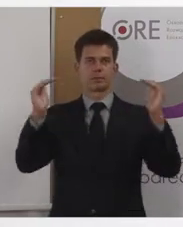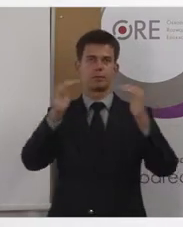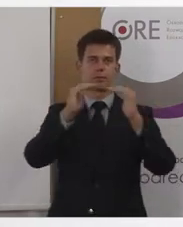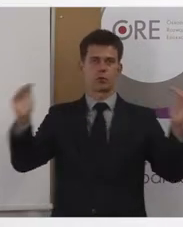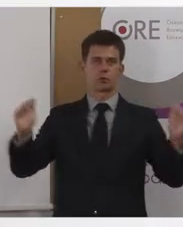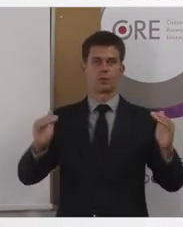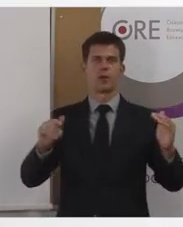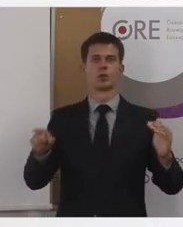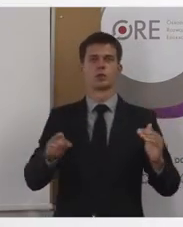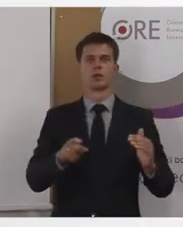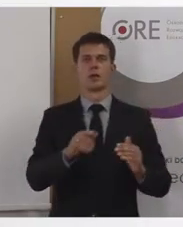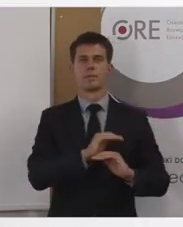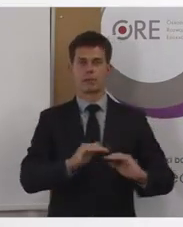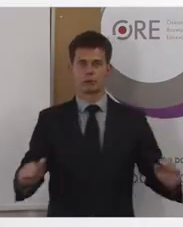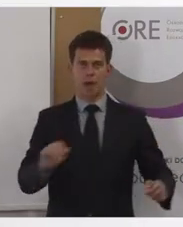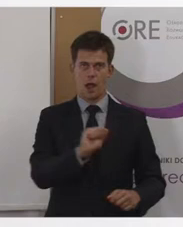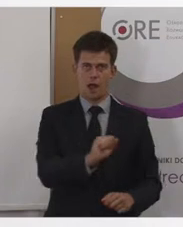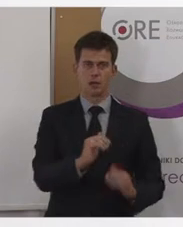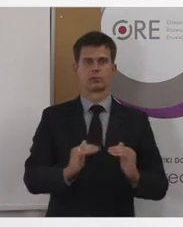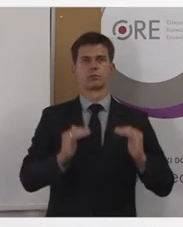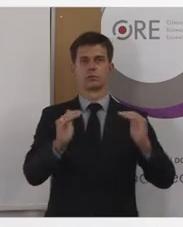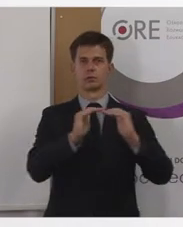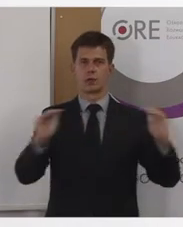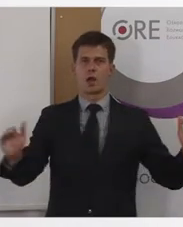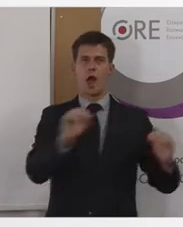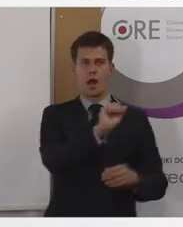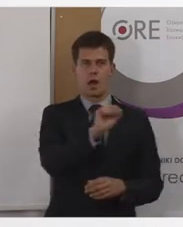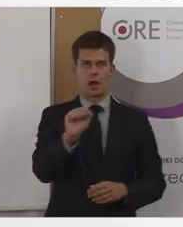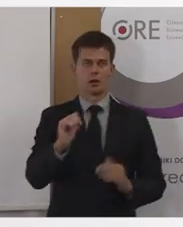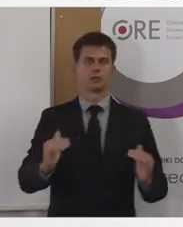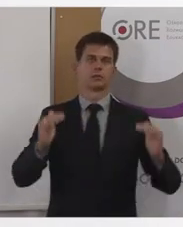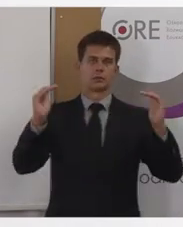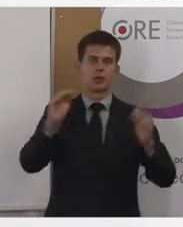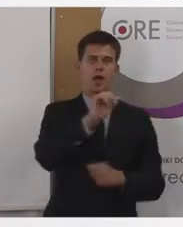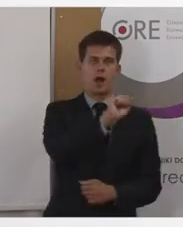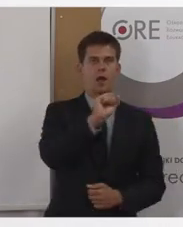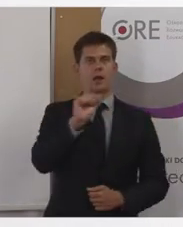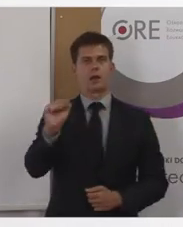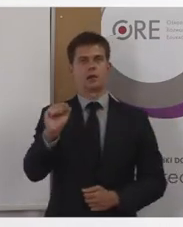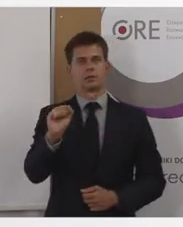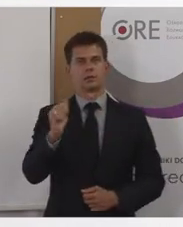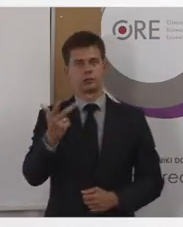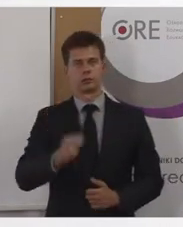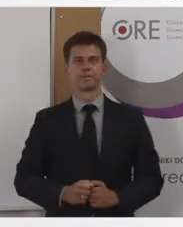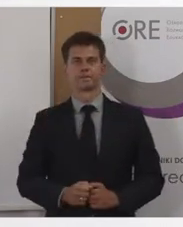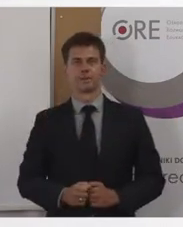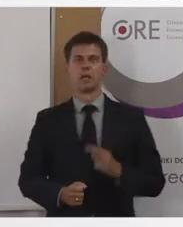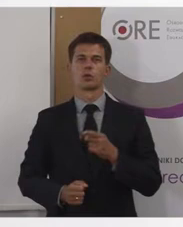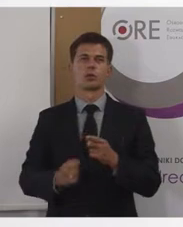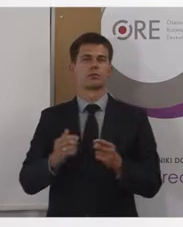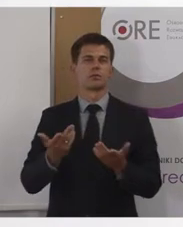oznaczonych trzema literami. Poziom A, poziom podwójnego A i potrójnego A. Wszystko zależy od tego, jaki poziom